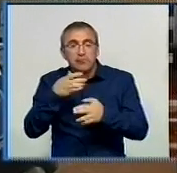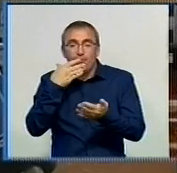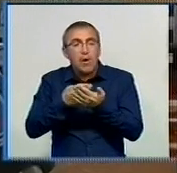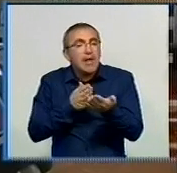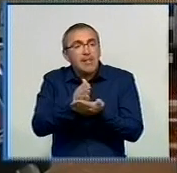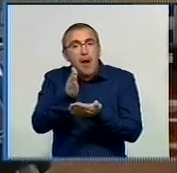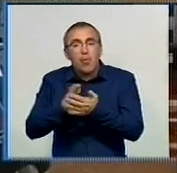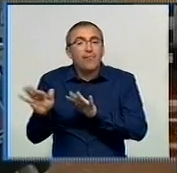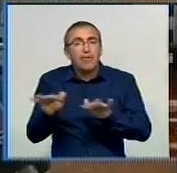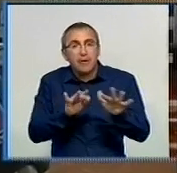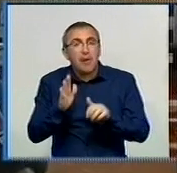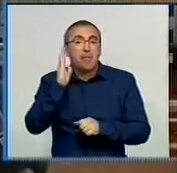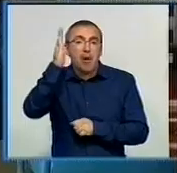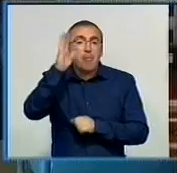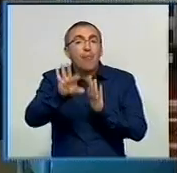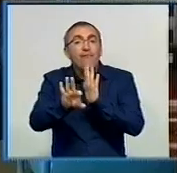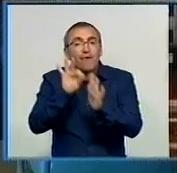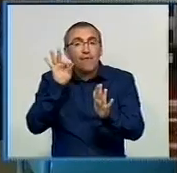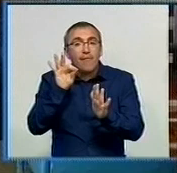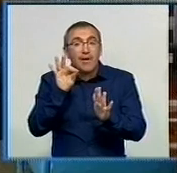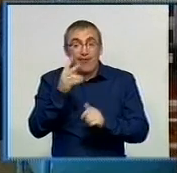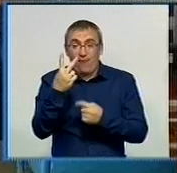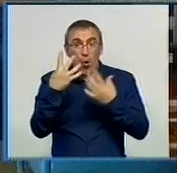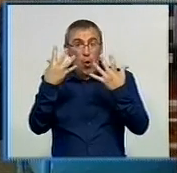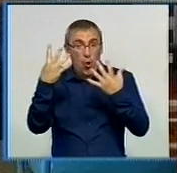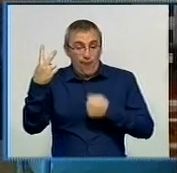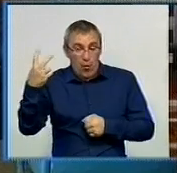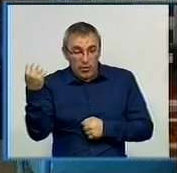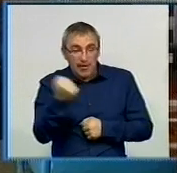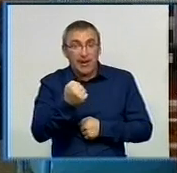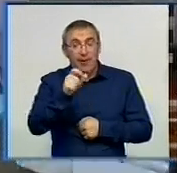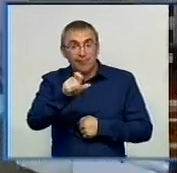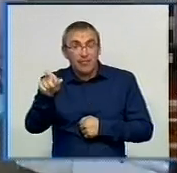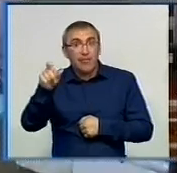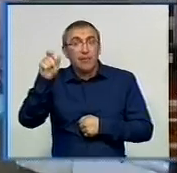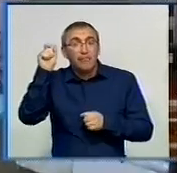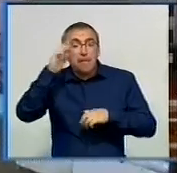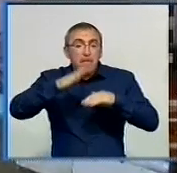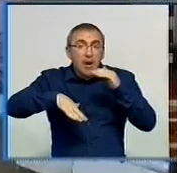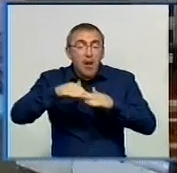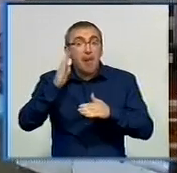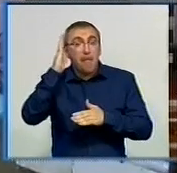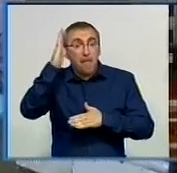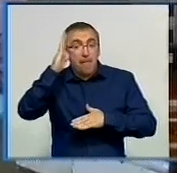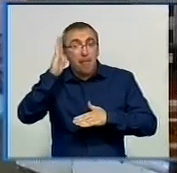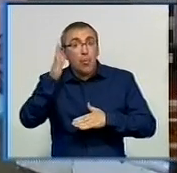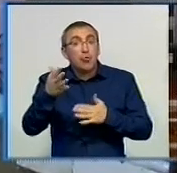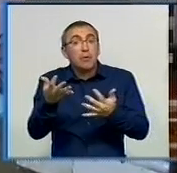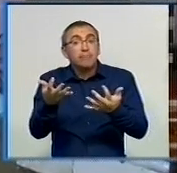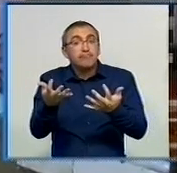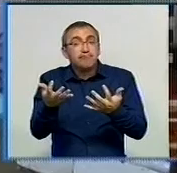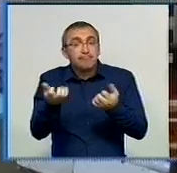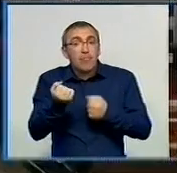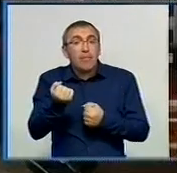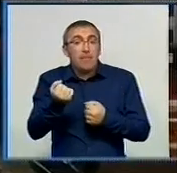діяльності, вони шукають майбутній вибір. Протягом двох тижнів школярів на практиці ознайомлюють з предметами, які в майбутньому можуть стати у нагоді.